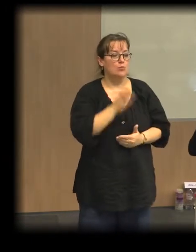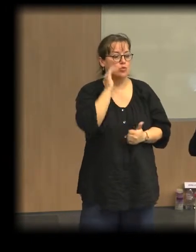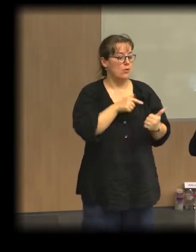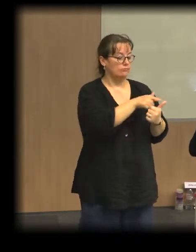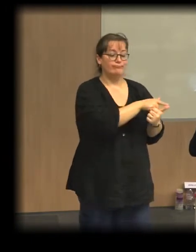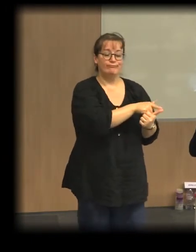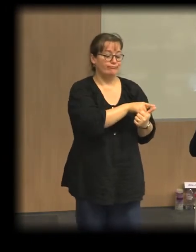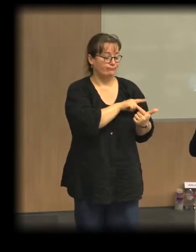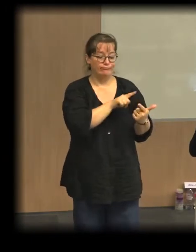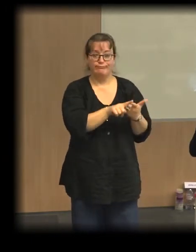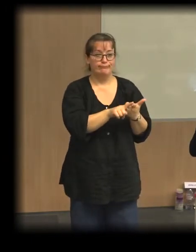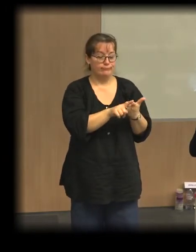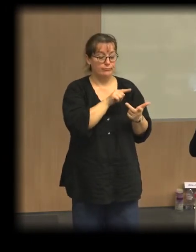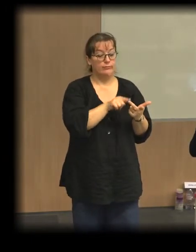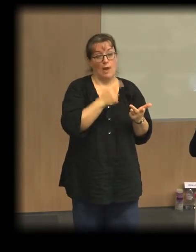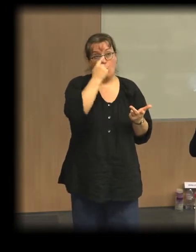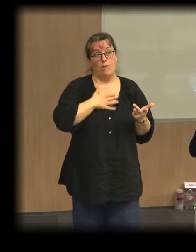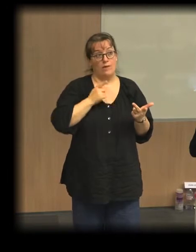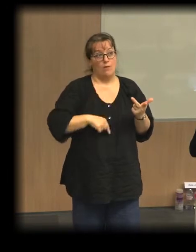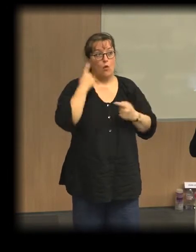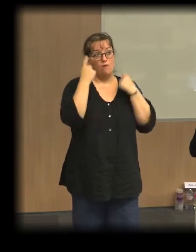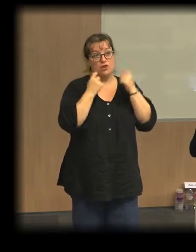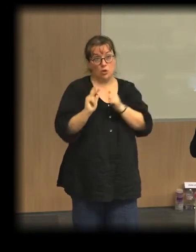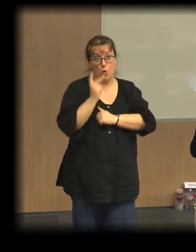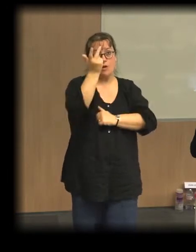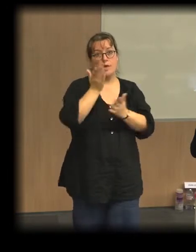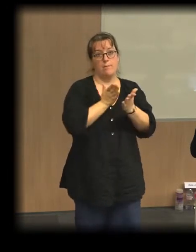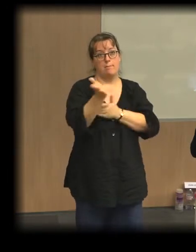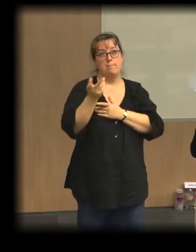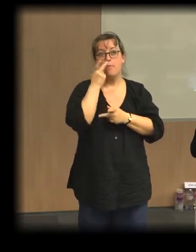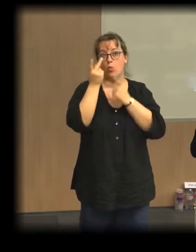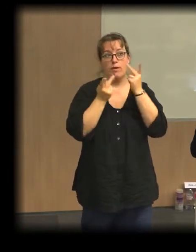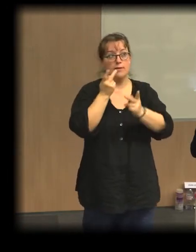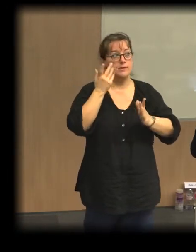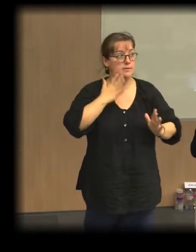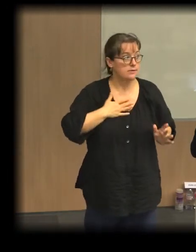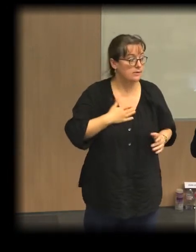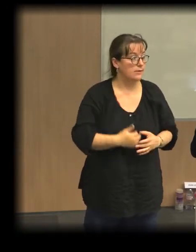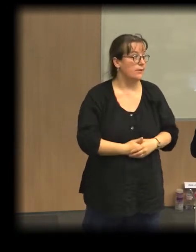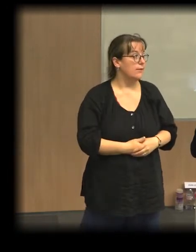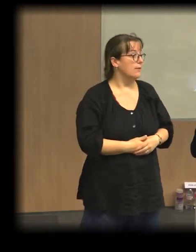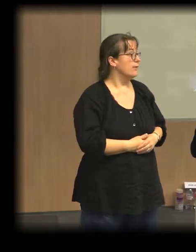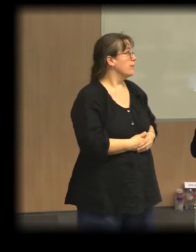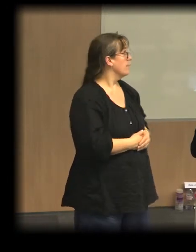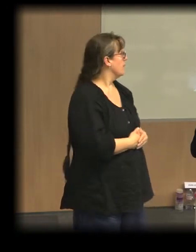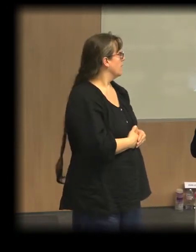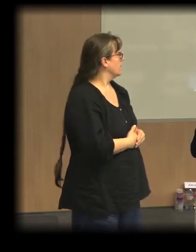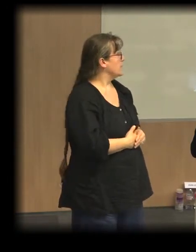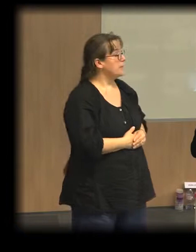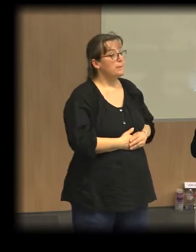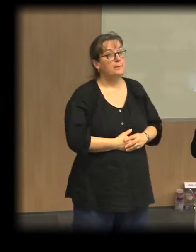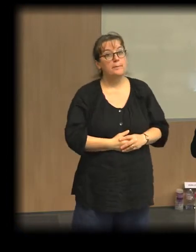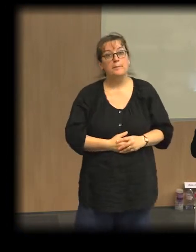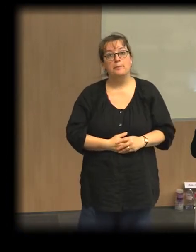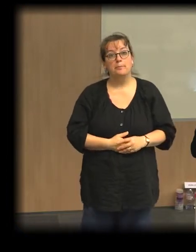scénario qui est un scénario, je crois, qui permet d'envisager sans tomber dans